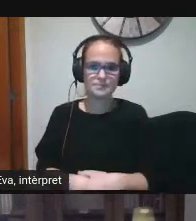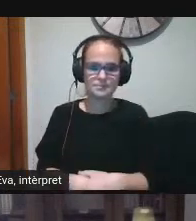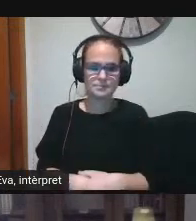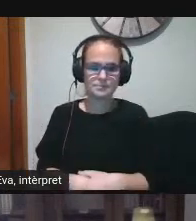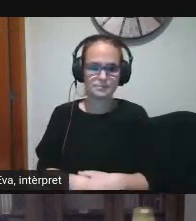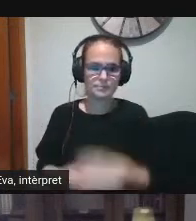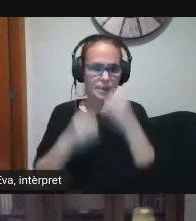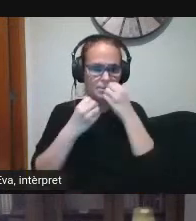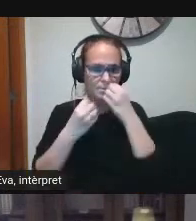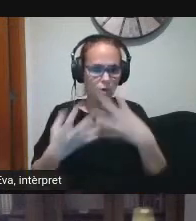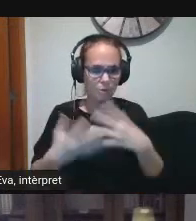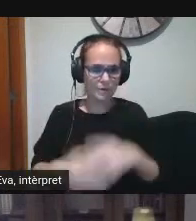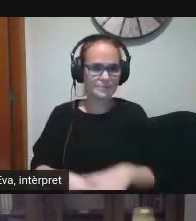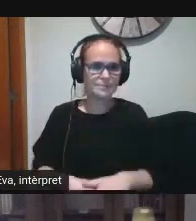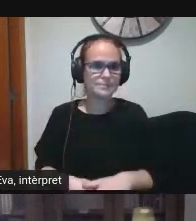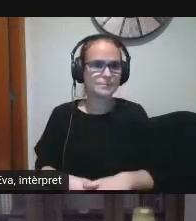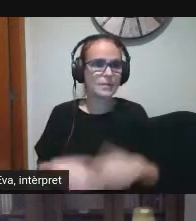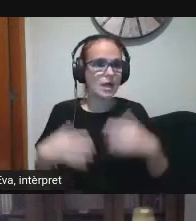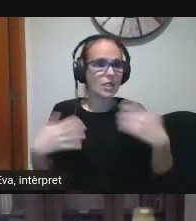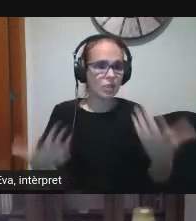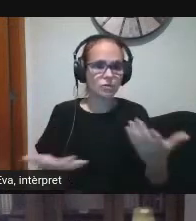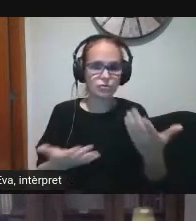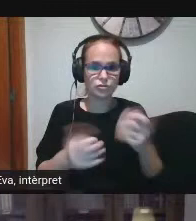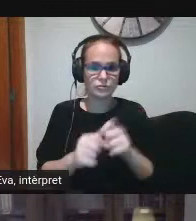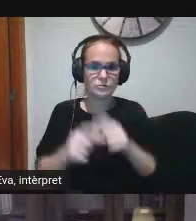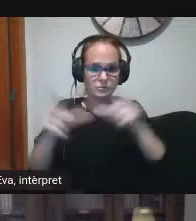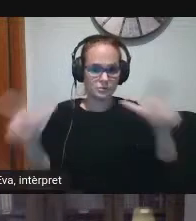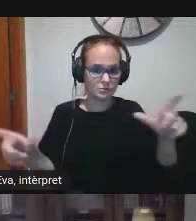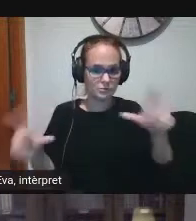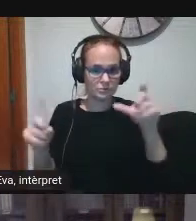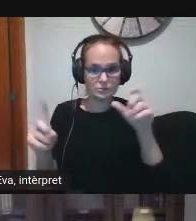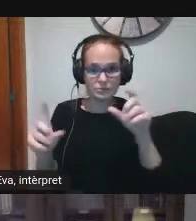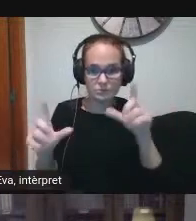Molt bé doncs us hem projectat aquesta imatge